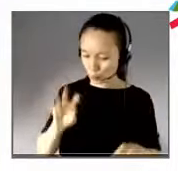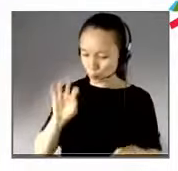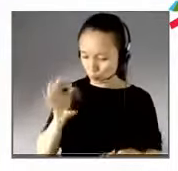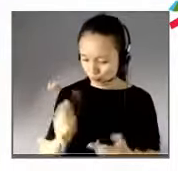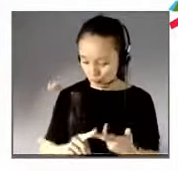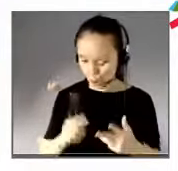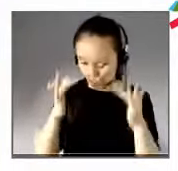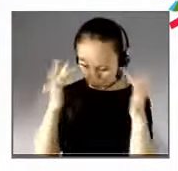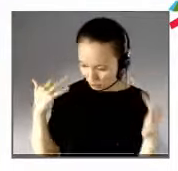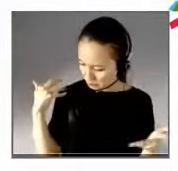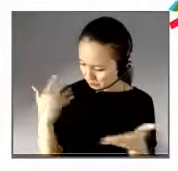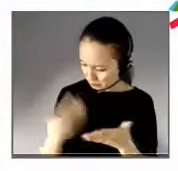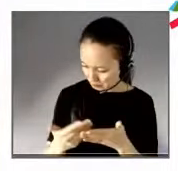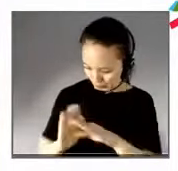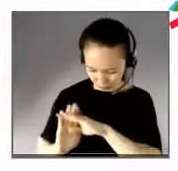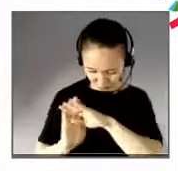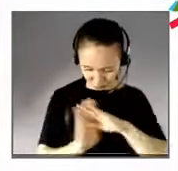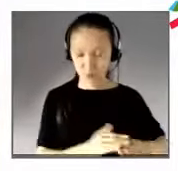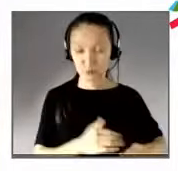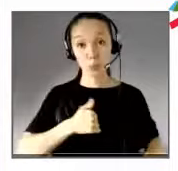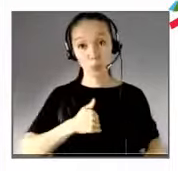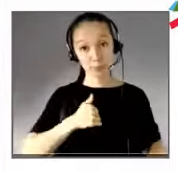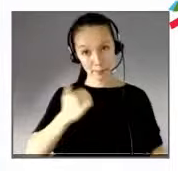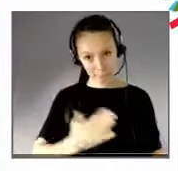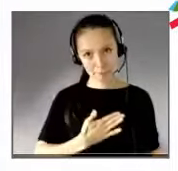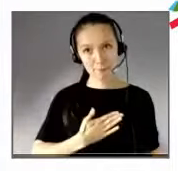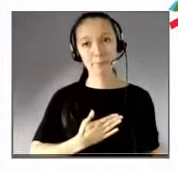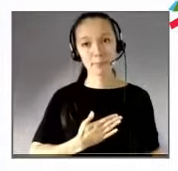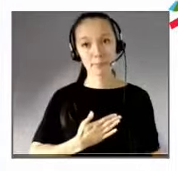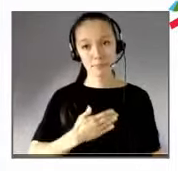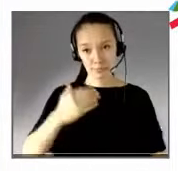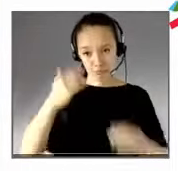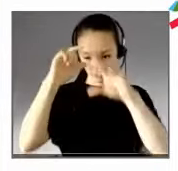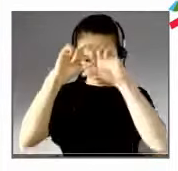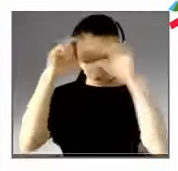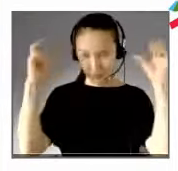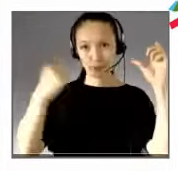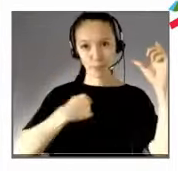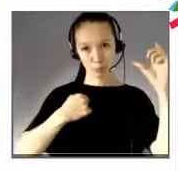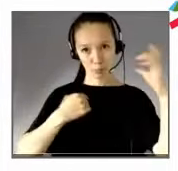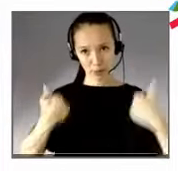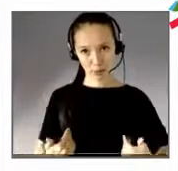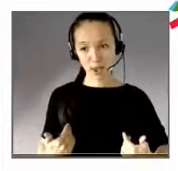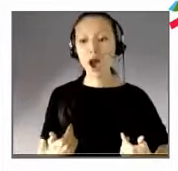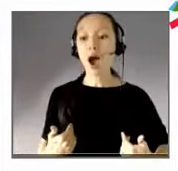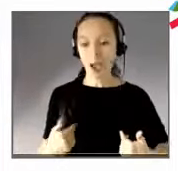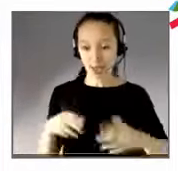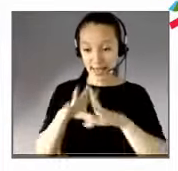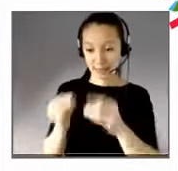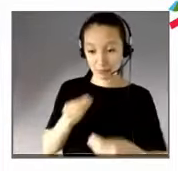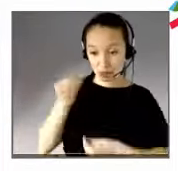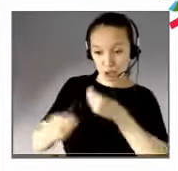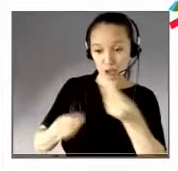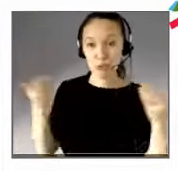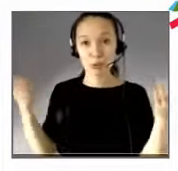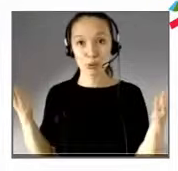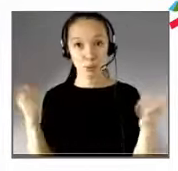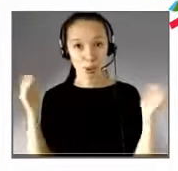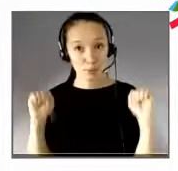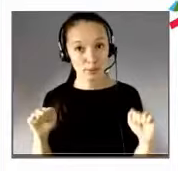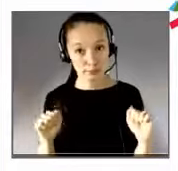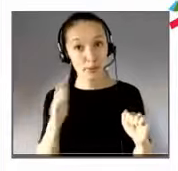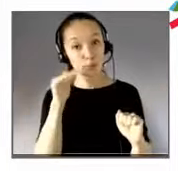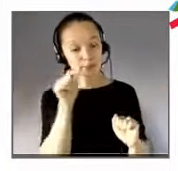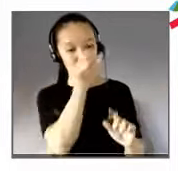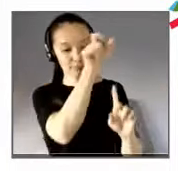plus moi, dans mon caractère à moi, qui fait que je peux apporter quelque chose à cette équipe. Et c'est là que le manager est important parce que c'est lui